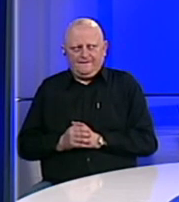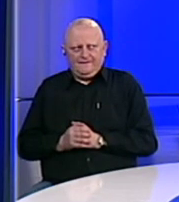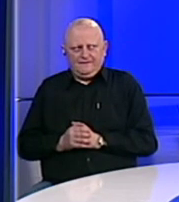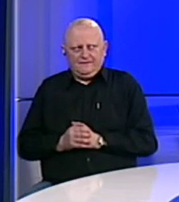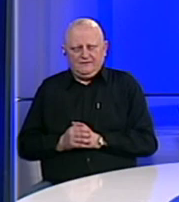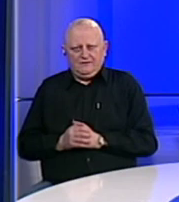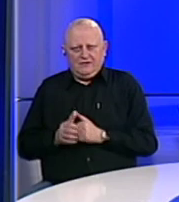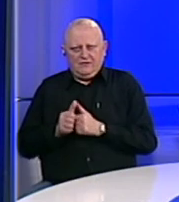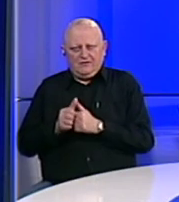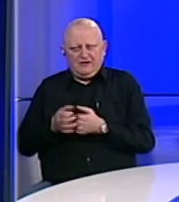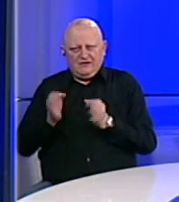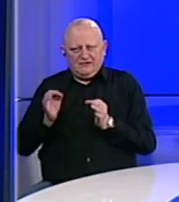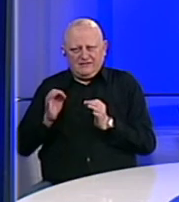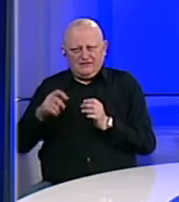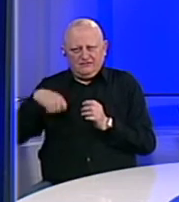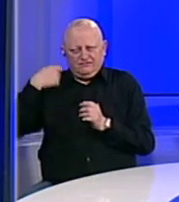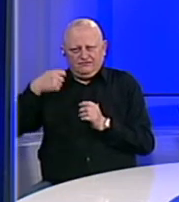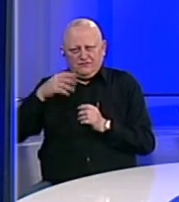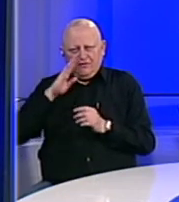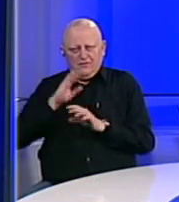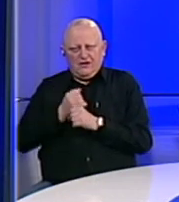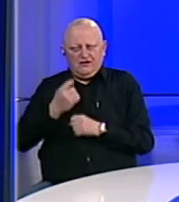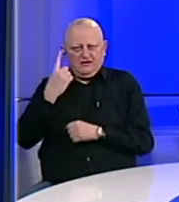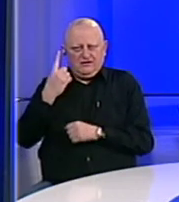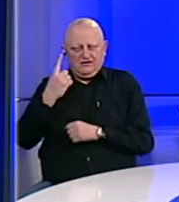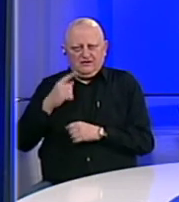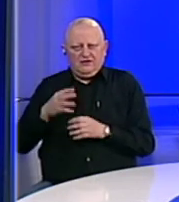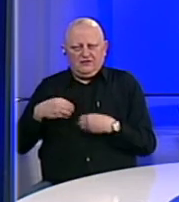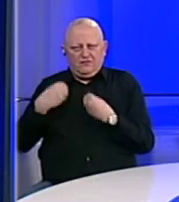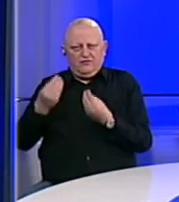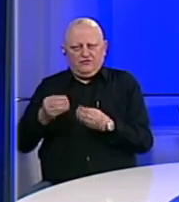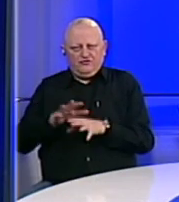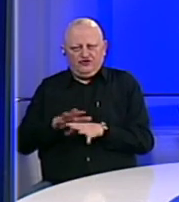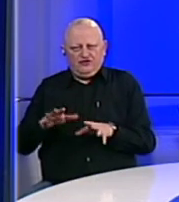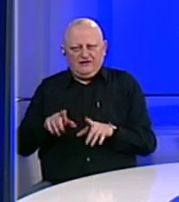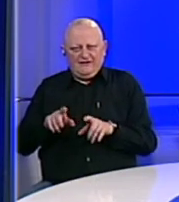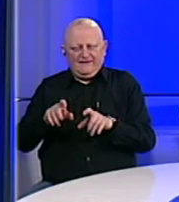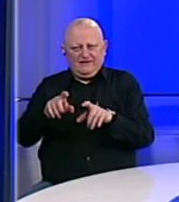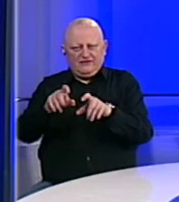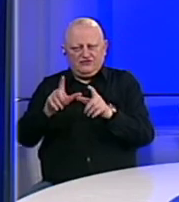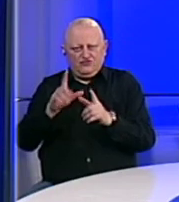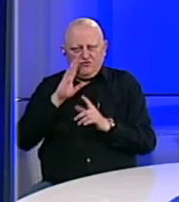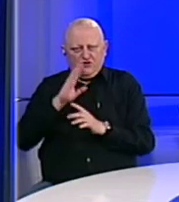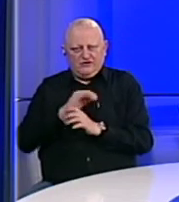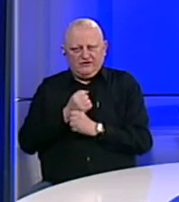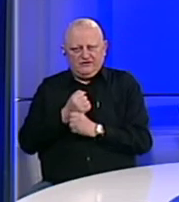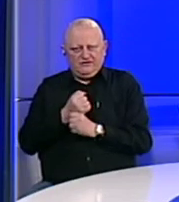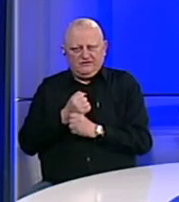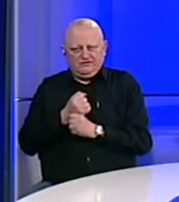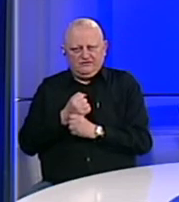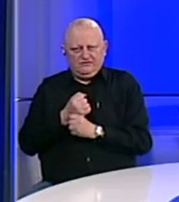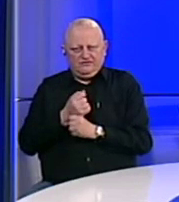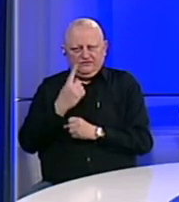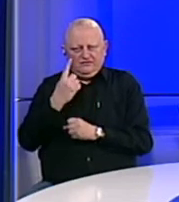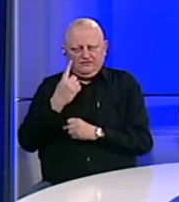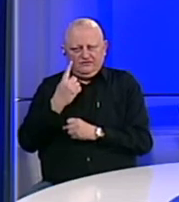Pratite specijalni program BHT-1 posvećen širenju koronavirusa u Bosni i Hercegovini